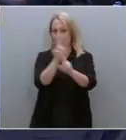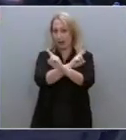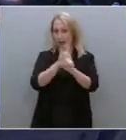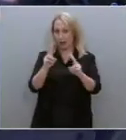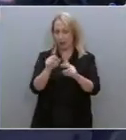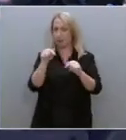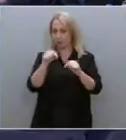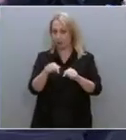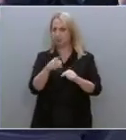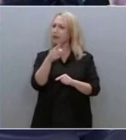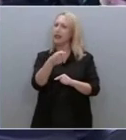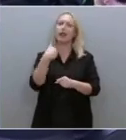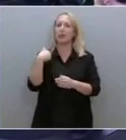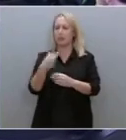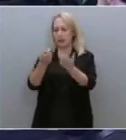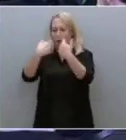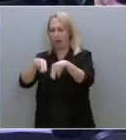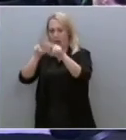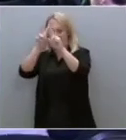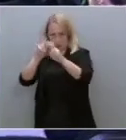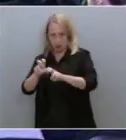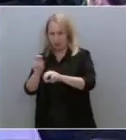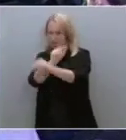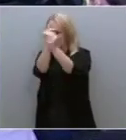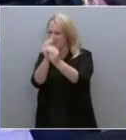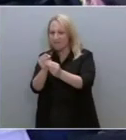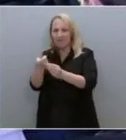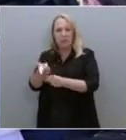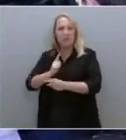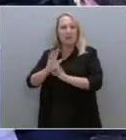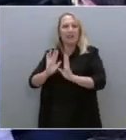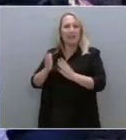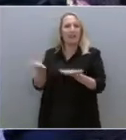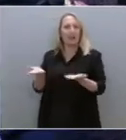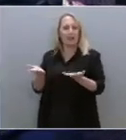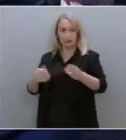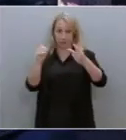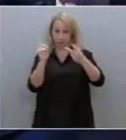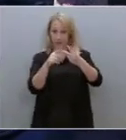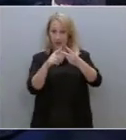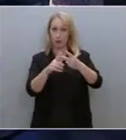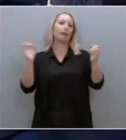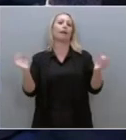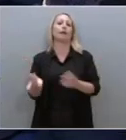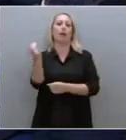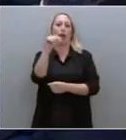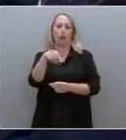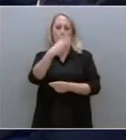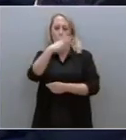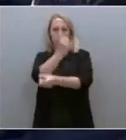περιμένετε από αυτή την Εξεταστική Επιτροπή. Το δεύτερο. Αν αυρωίστε η κυβέρνηση,